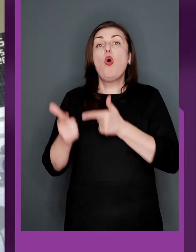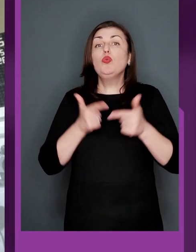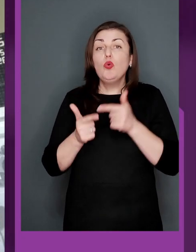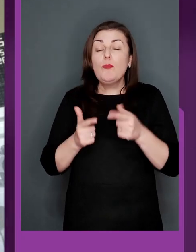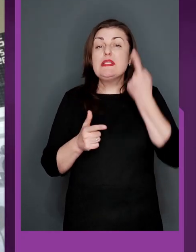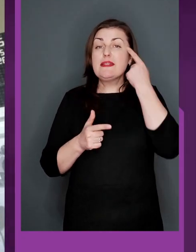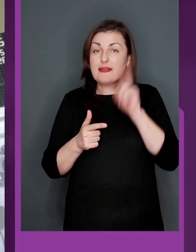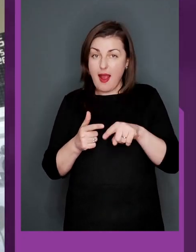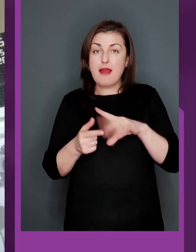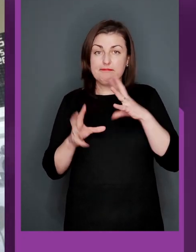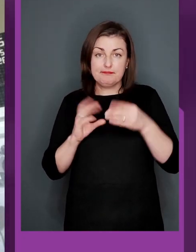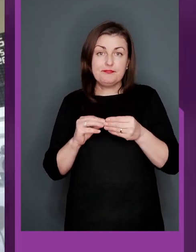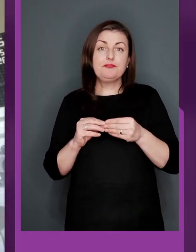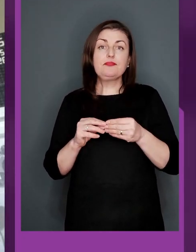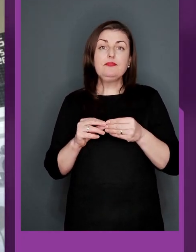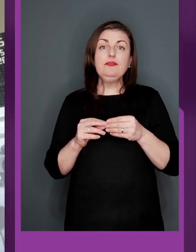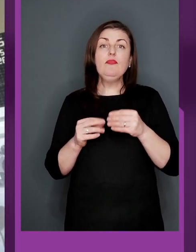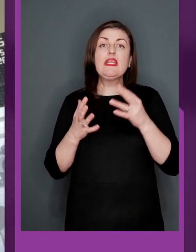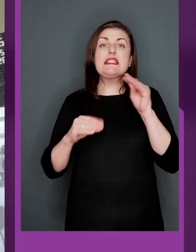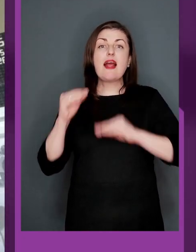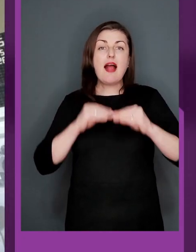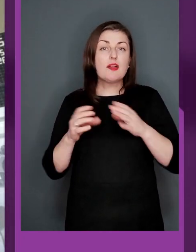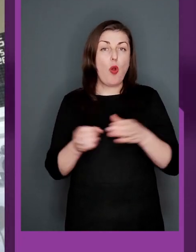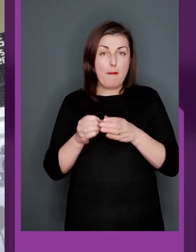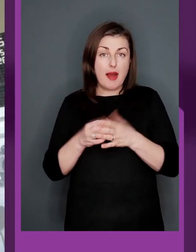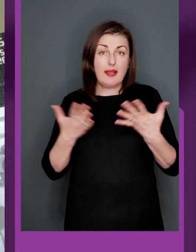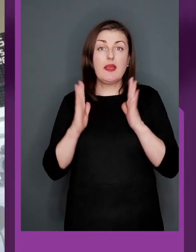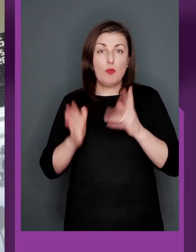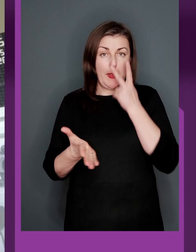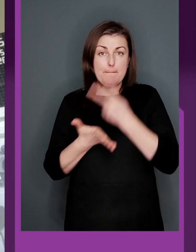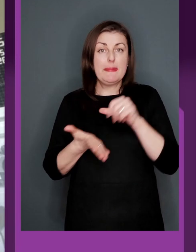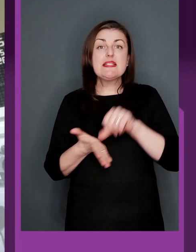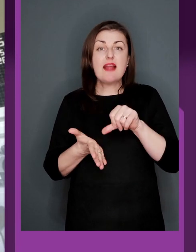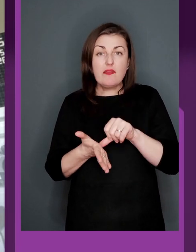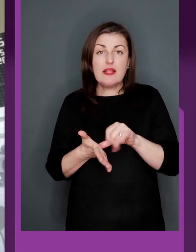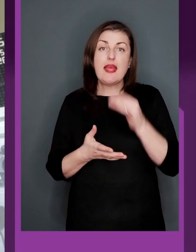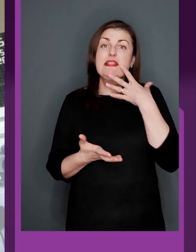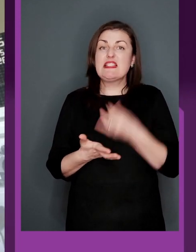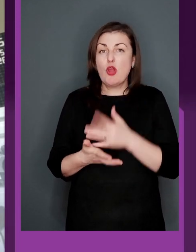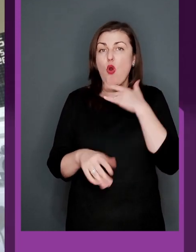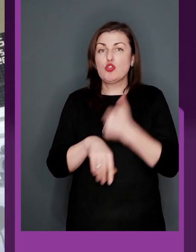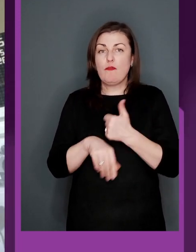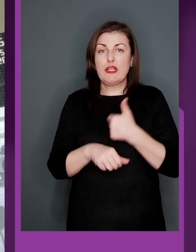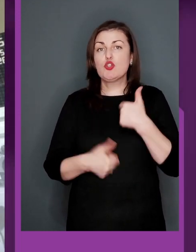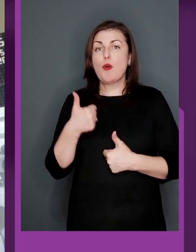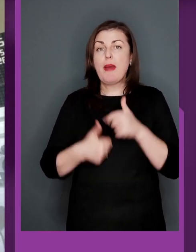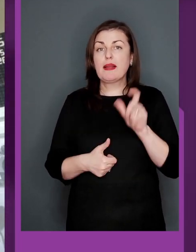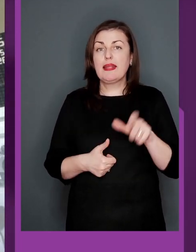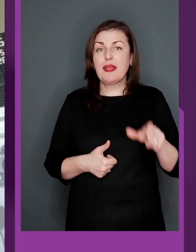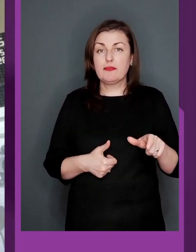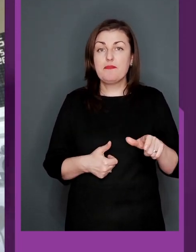і знаємо, в принципі, склад команд, який буде представлений, і своїх основних